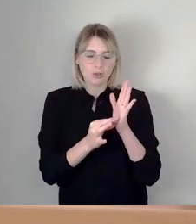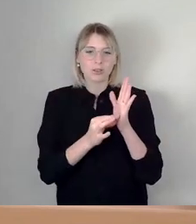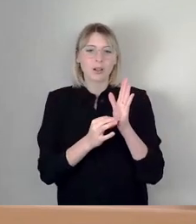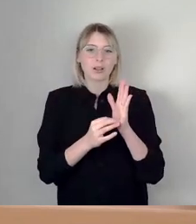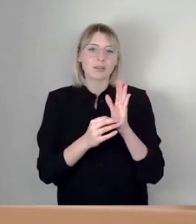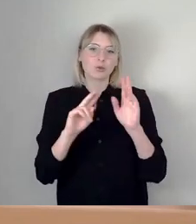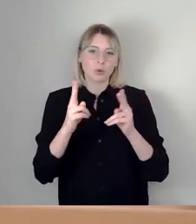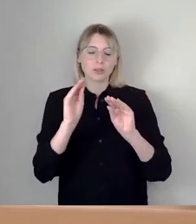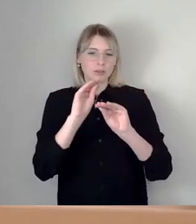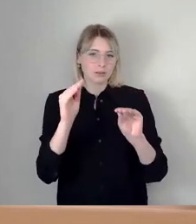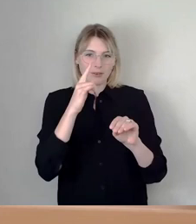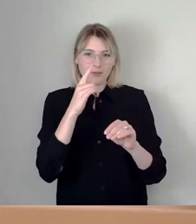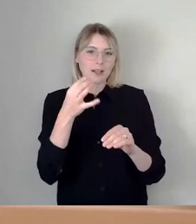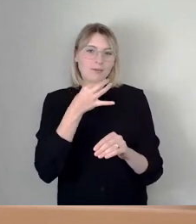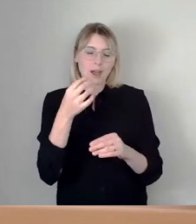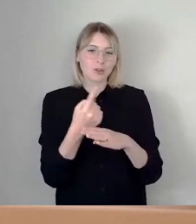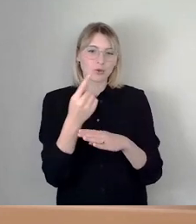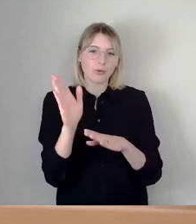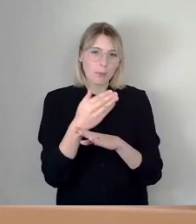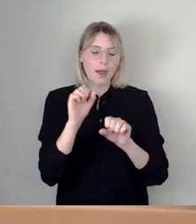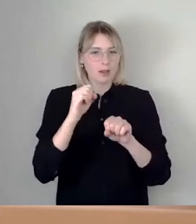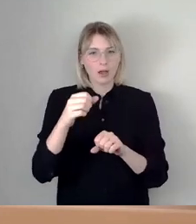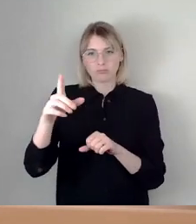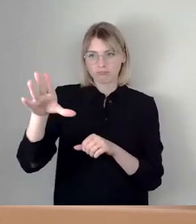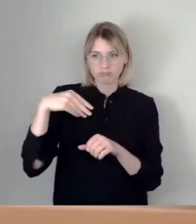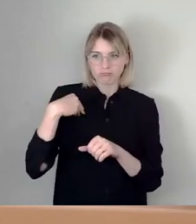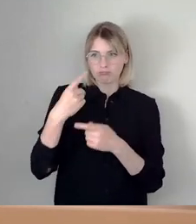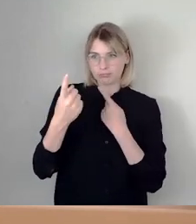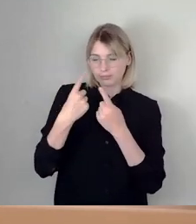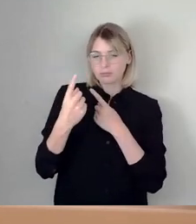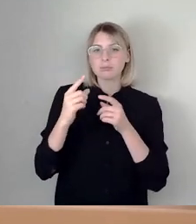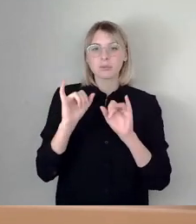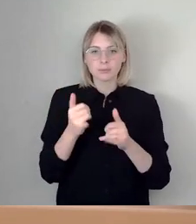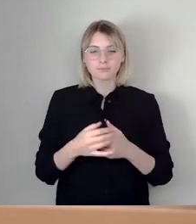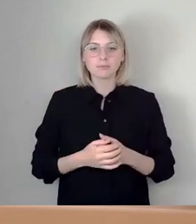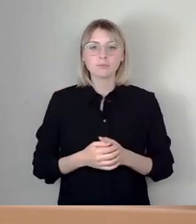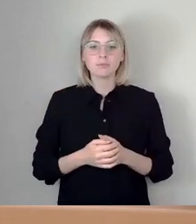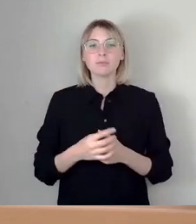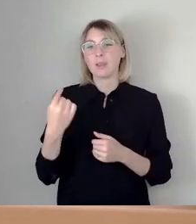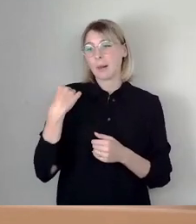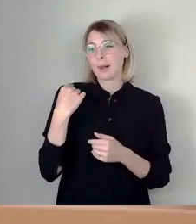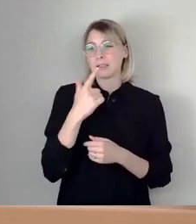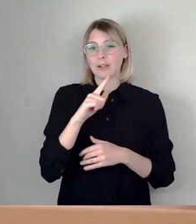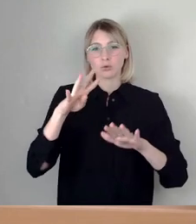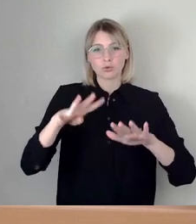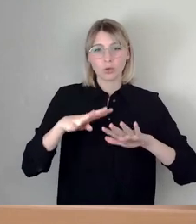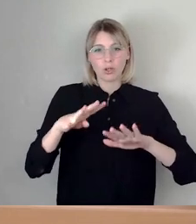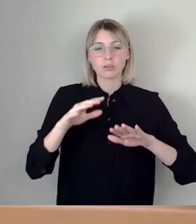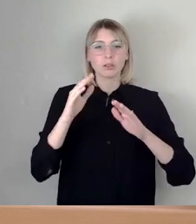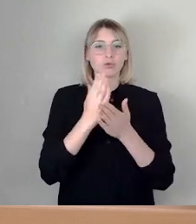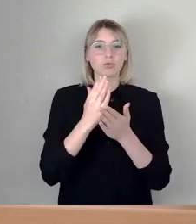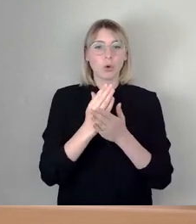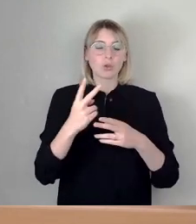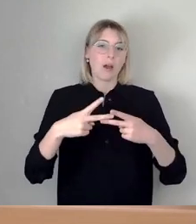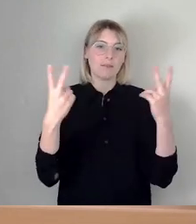gerne nach der Fragestunde noch persönlich reden, wenn Sie das möchten. Seit 2019 haben wir verstärkt in die Öffentlichkeitsarbeit